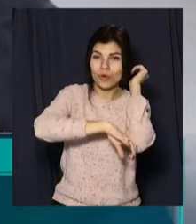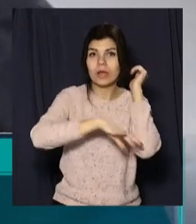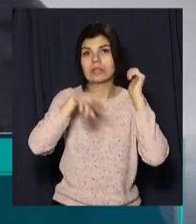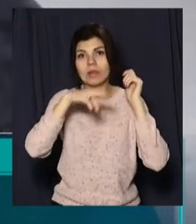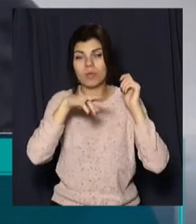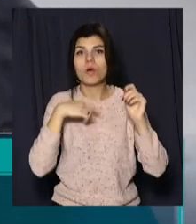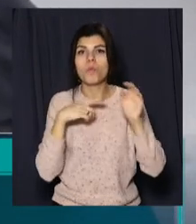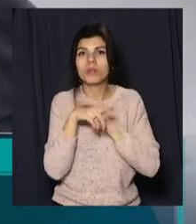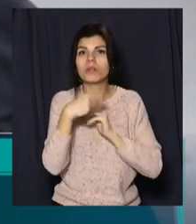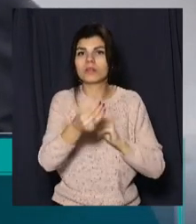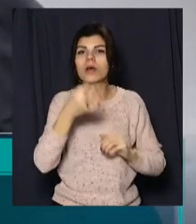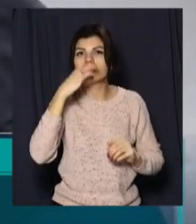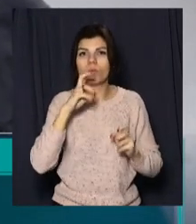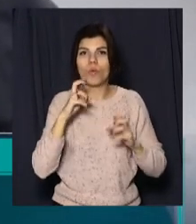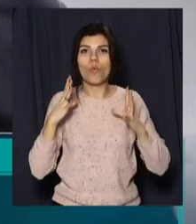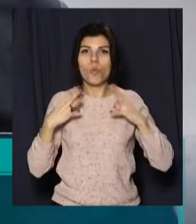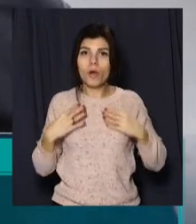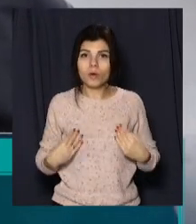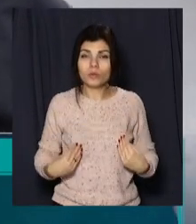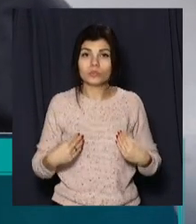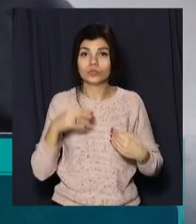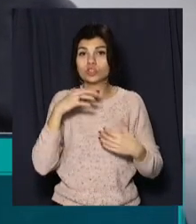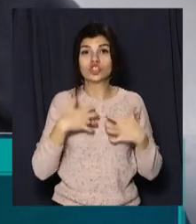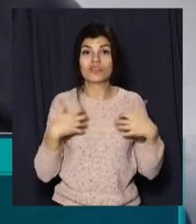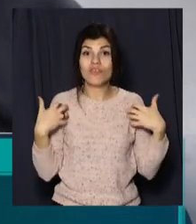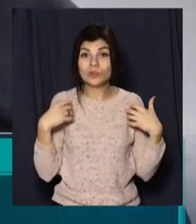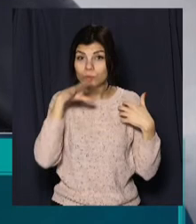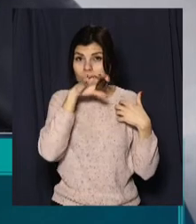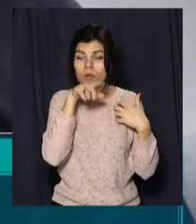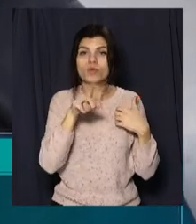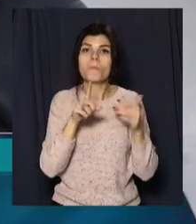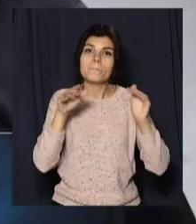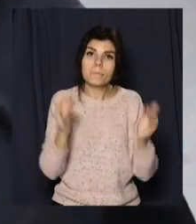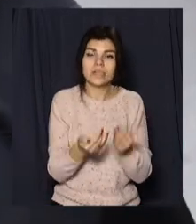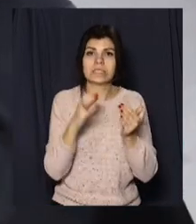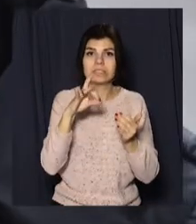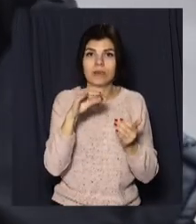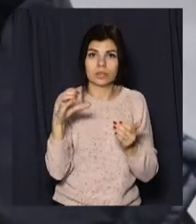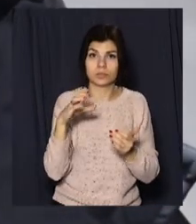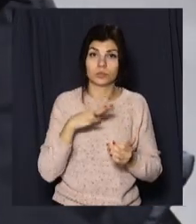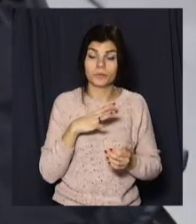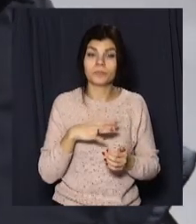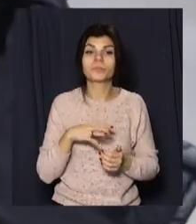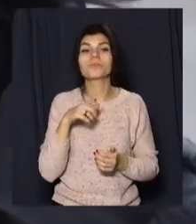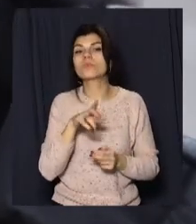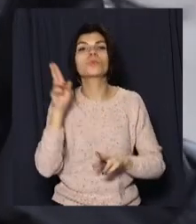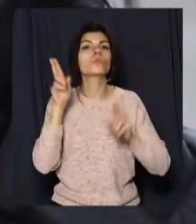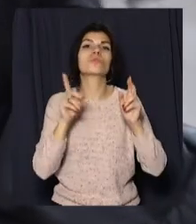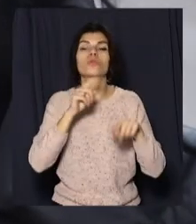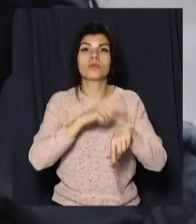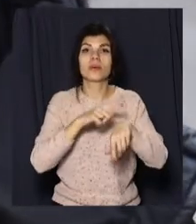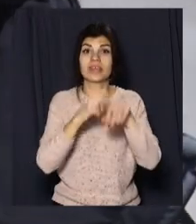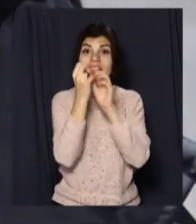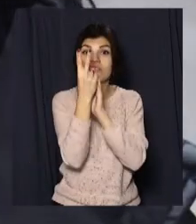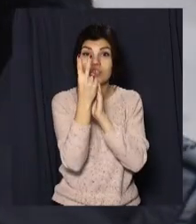приймати успокоїтельне, для того, щоб животне мене стресувало в новогоднію ніч. Як правило, у нас 12 часів,